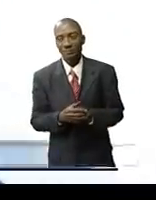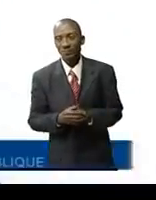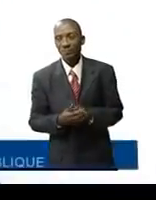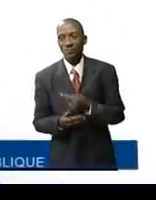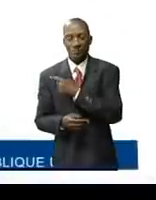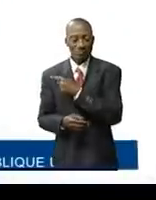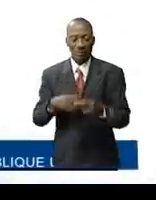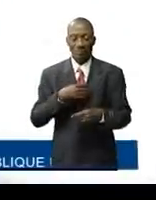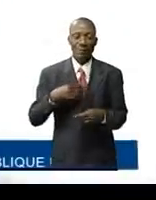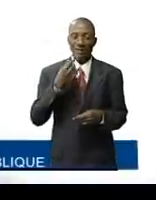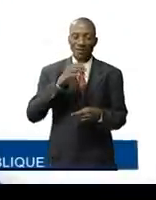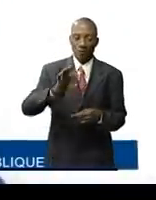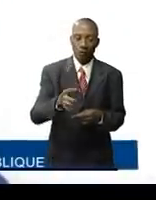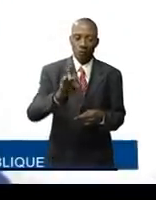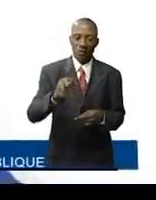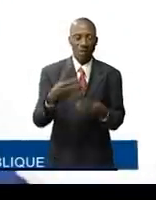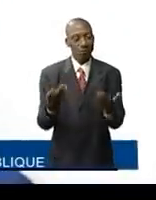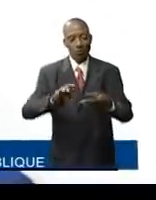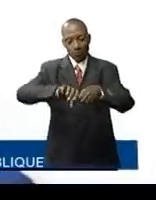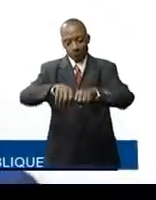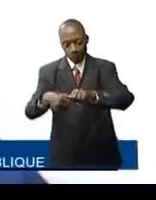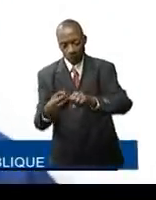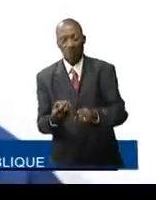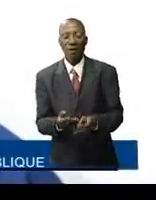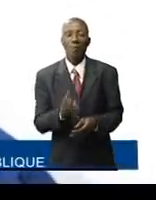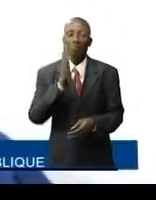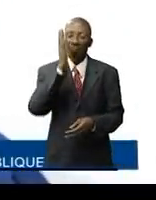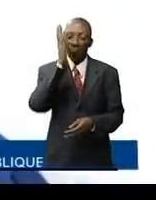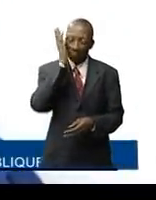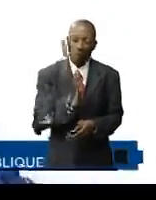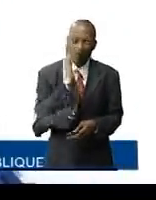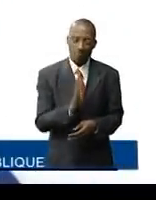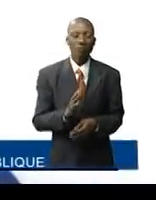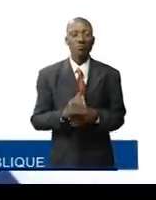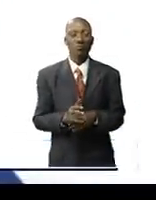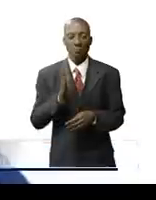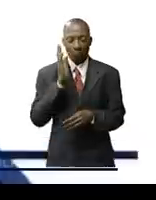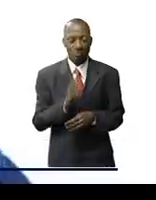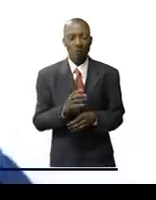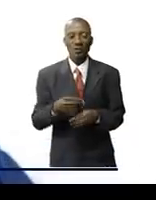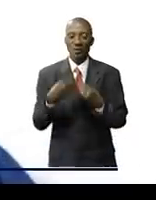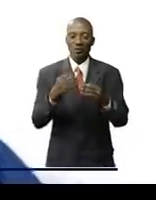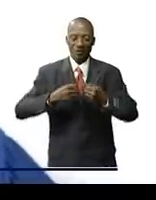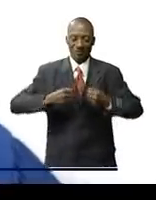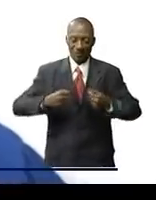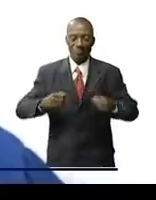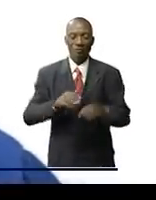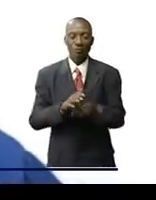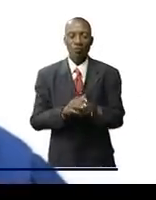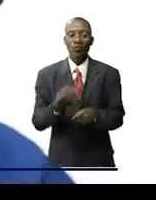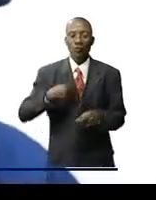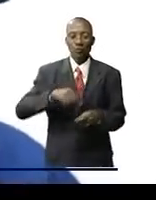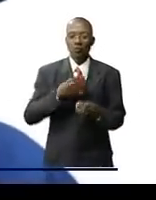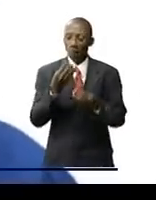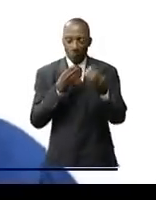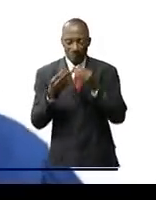avec une bonne valeur nutritionnelle que nous devons tous consommer mais à